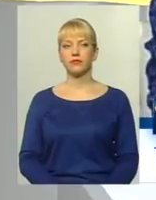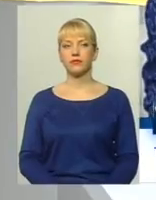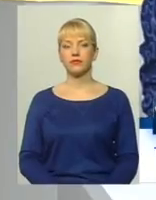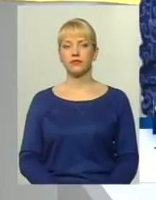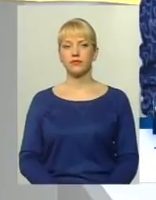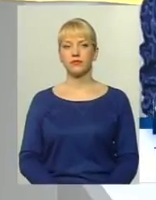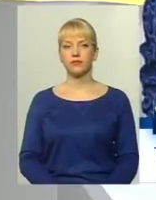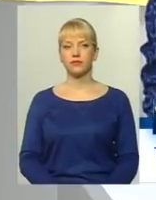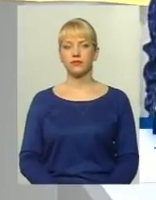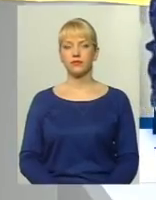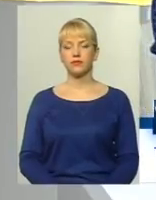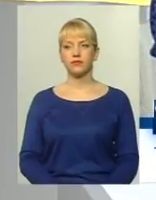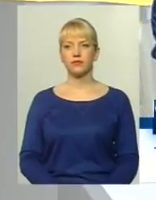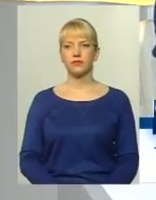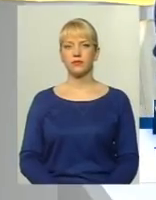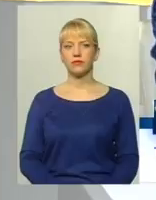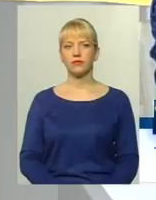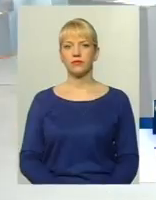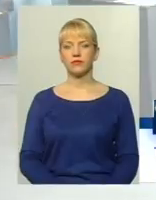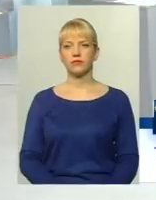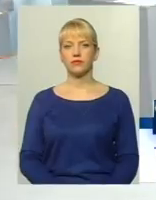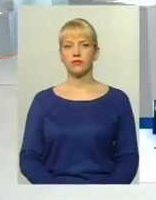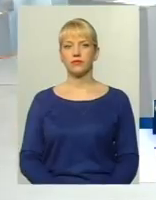Говоріть, будь ласка, повторіть, будь ласка, ми вас не почули